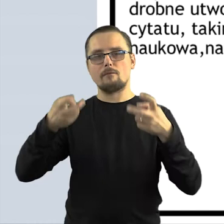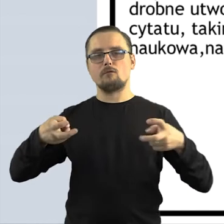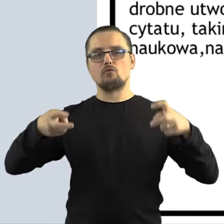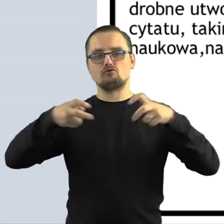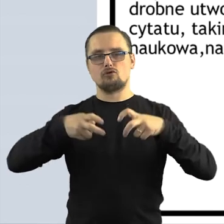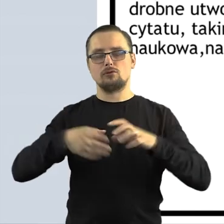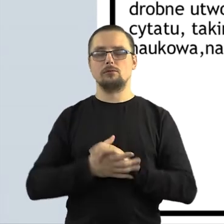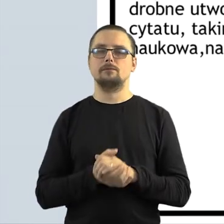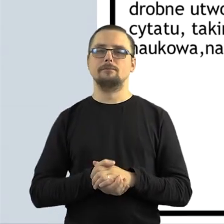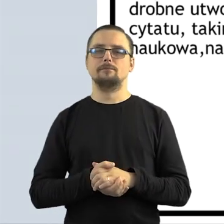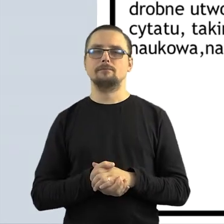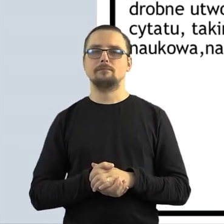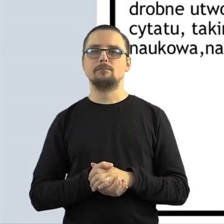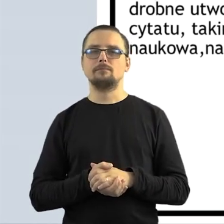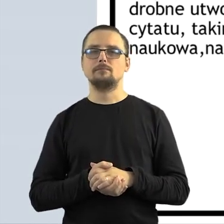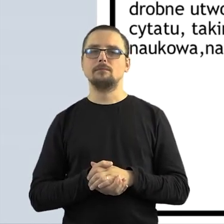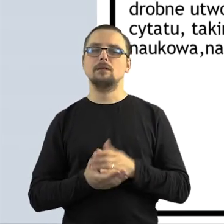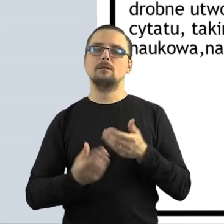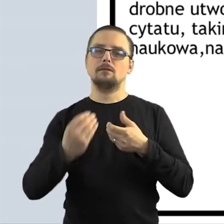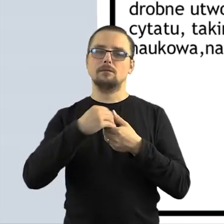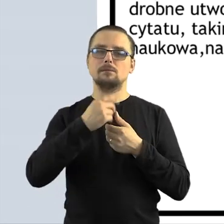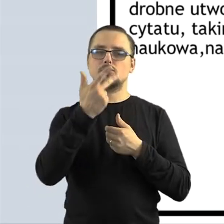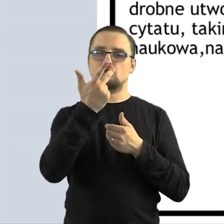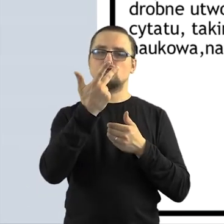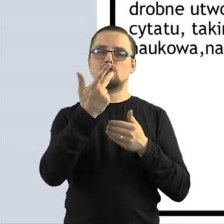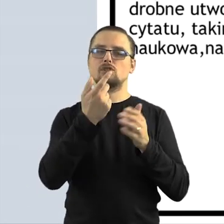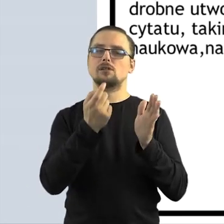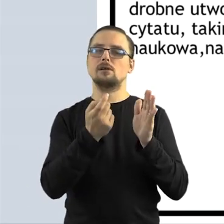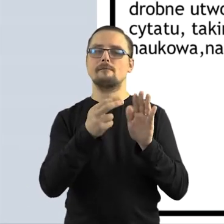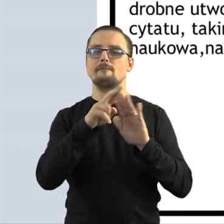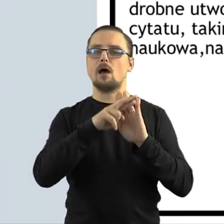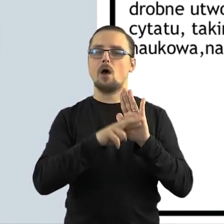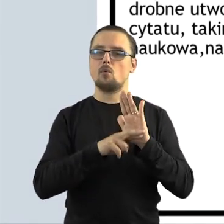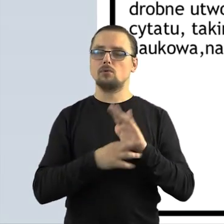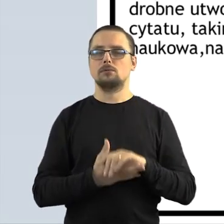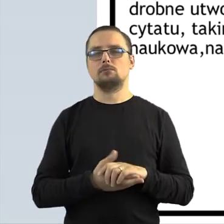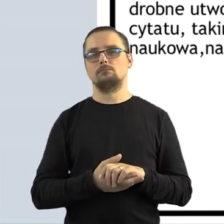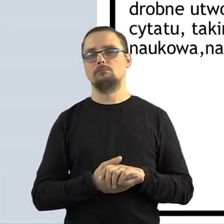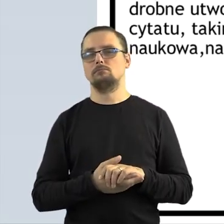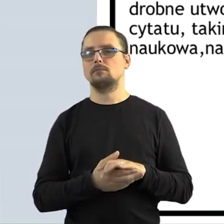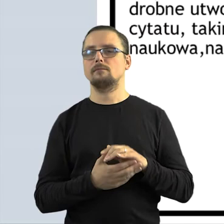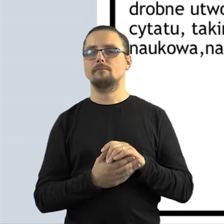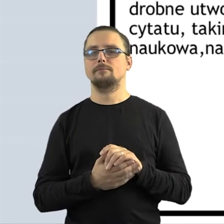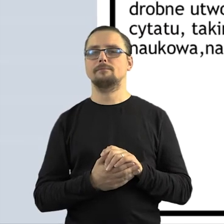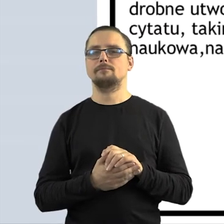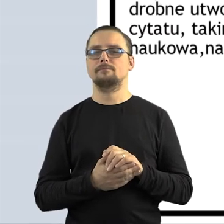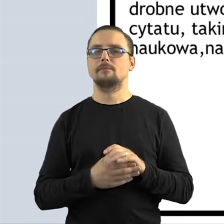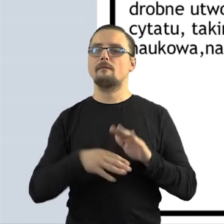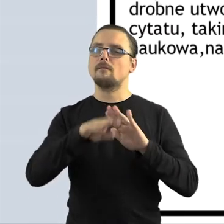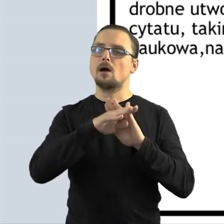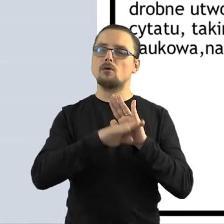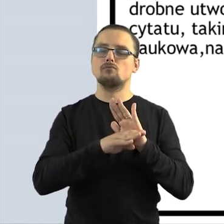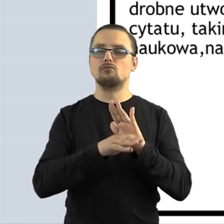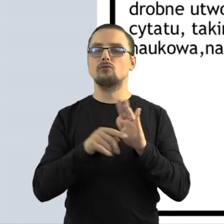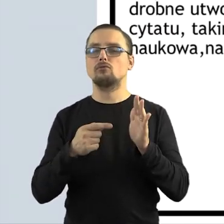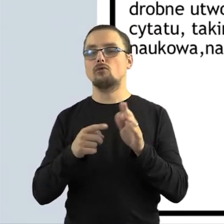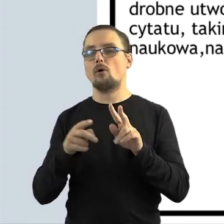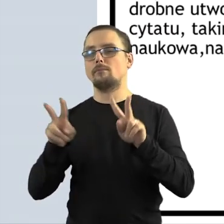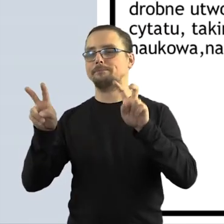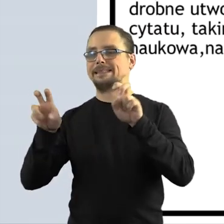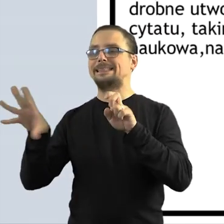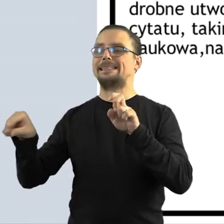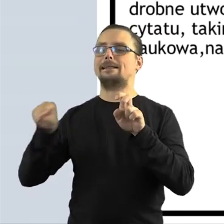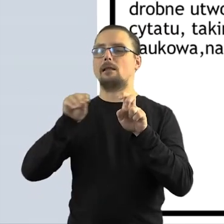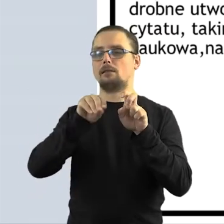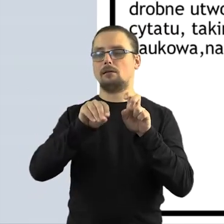widzimy trzy warunki, które muszą zostać spełnione, żeby prawo cytatu, żeby móc się powoływać na prawo cytatu. A prawo cytatu, jak